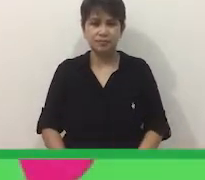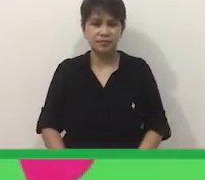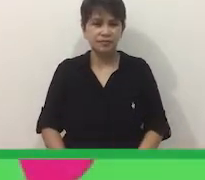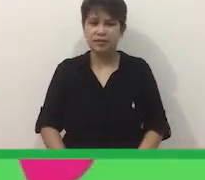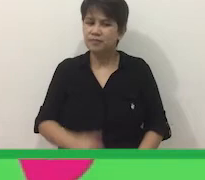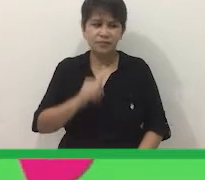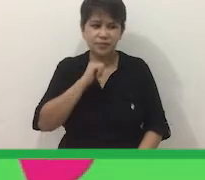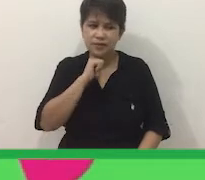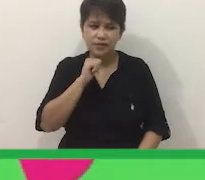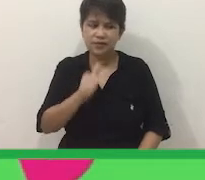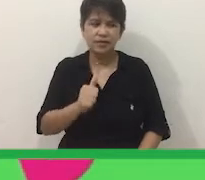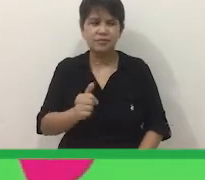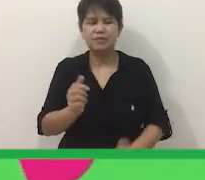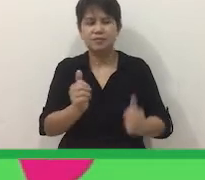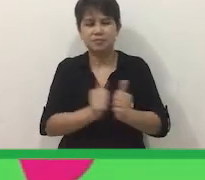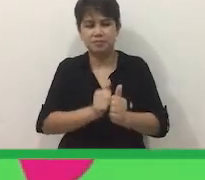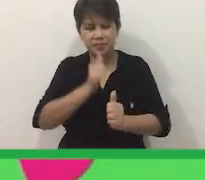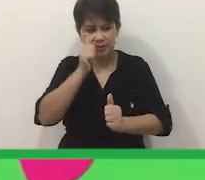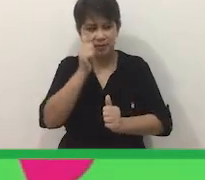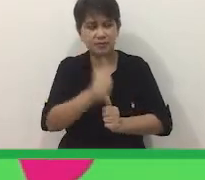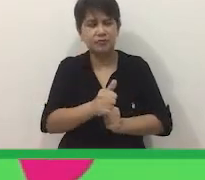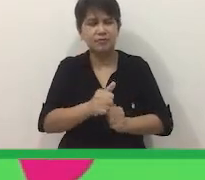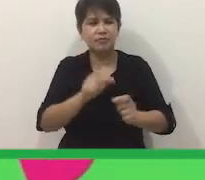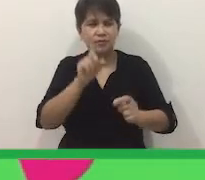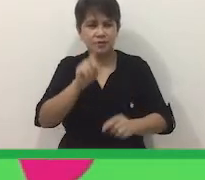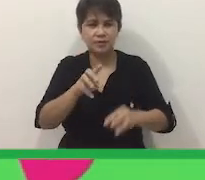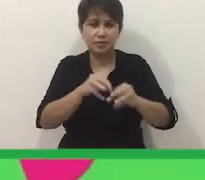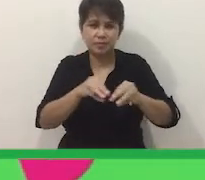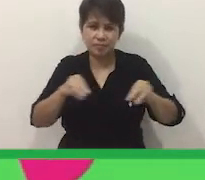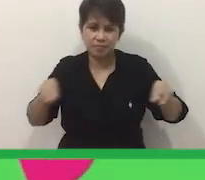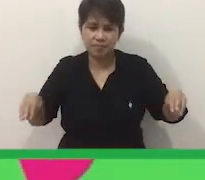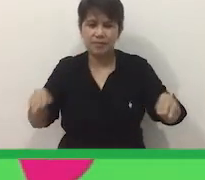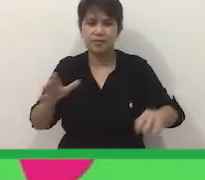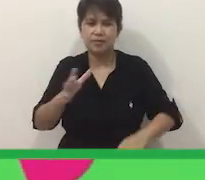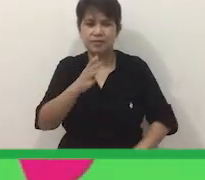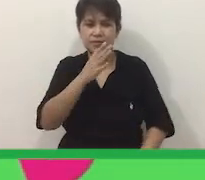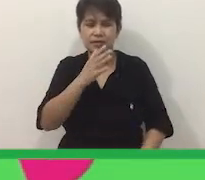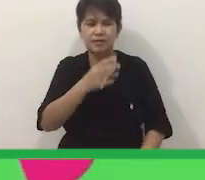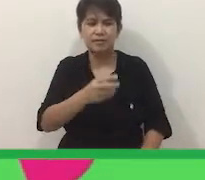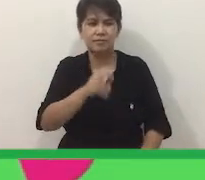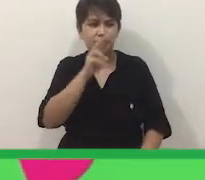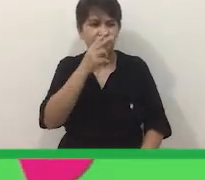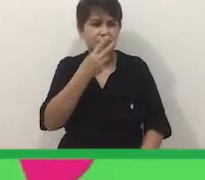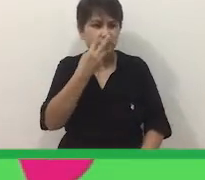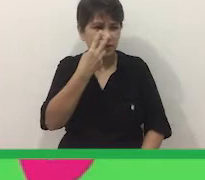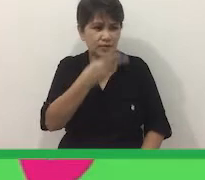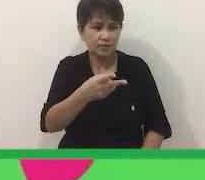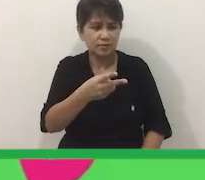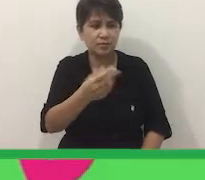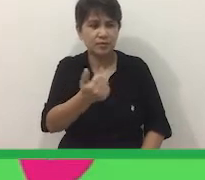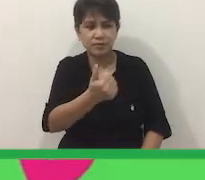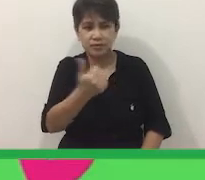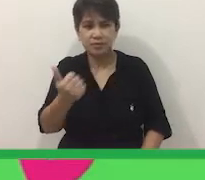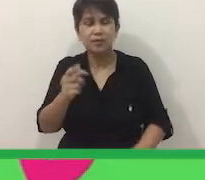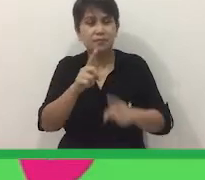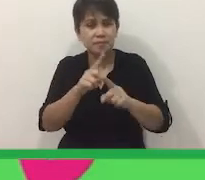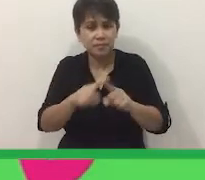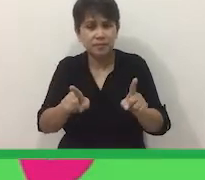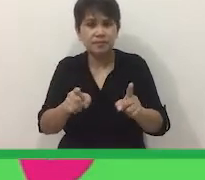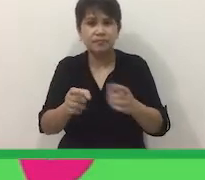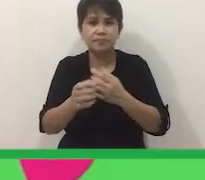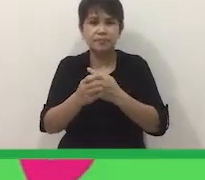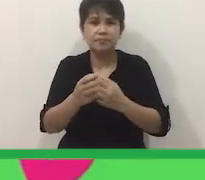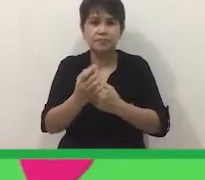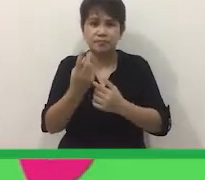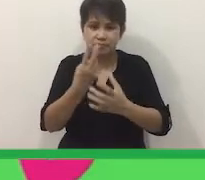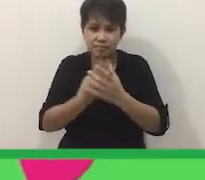Hindi Naman Po Pala Masyadong Malayo Ang Isang Metro Nanay Makita Mo Pa Rin Ang Iba Pero Pareho